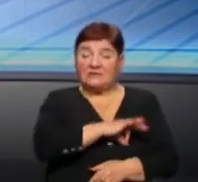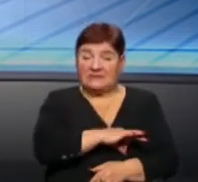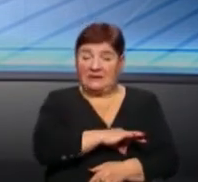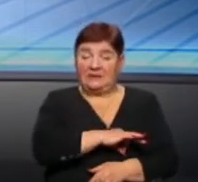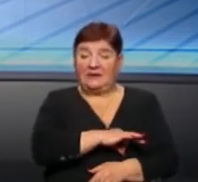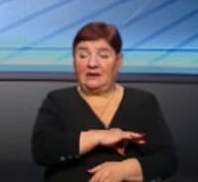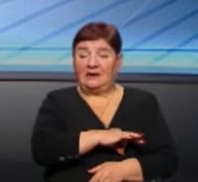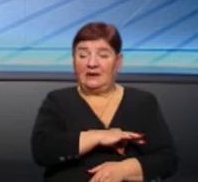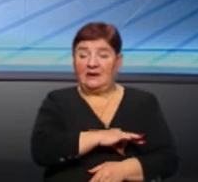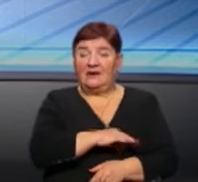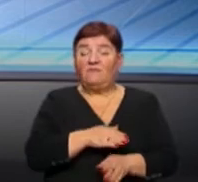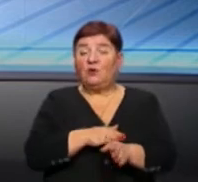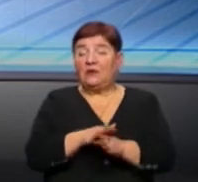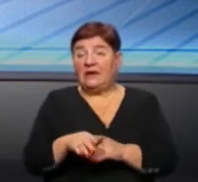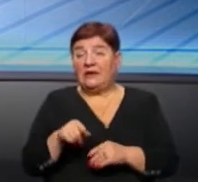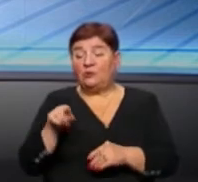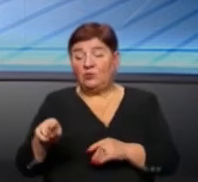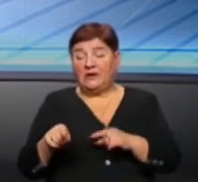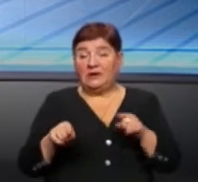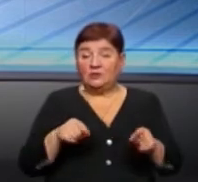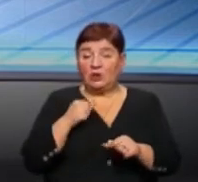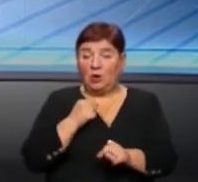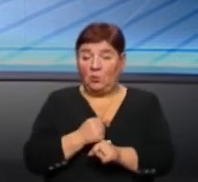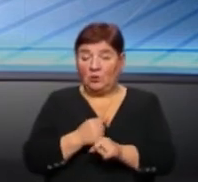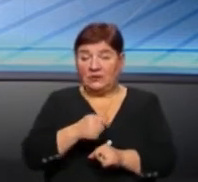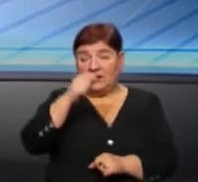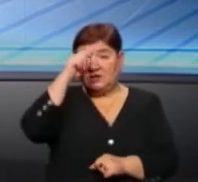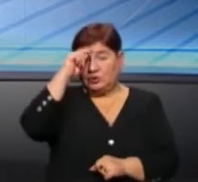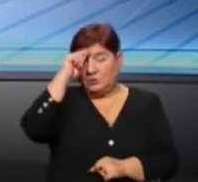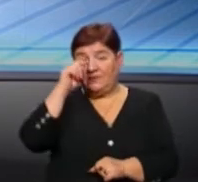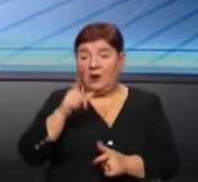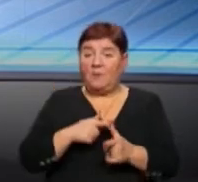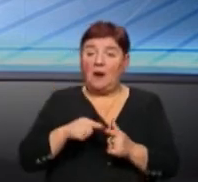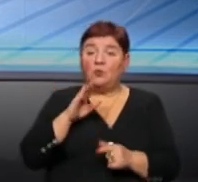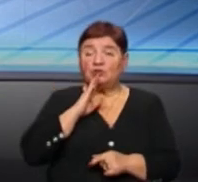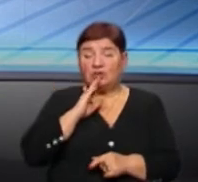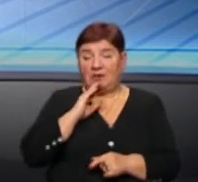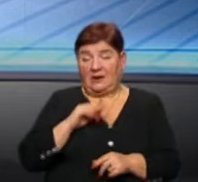виконання тієї чи іншої роботи, саме чоловіком чи жінкою.